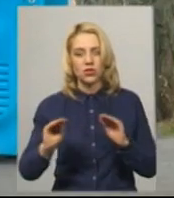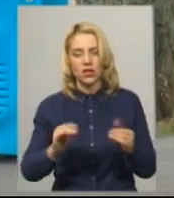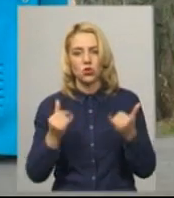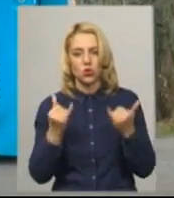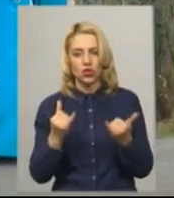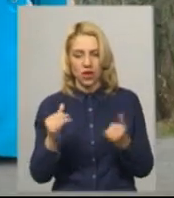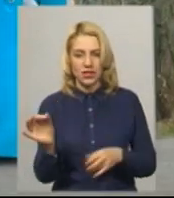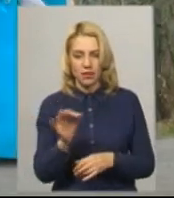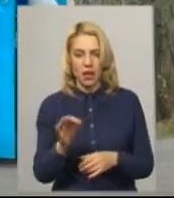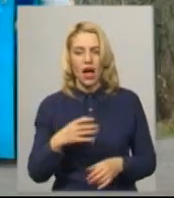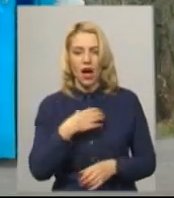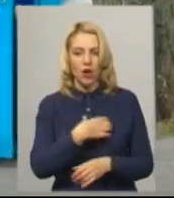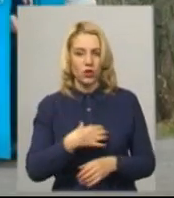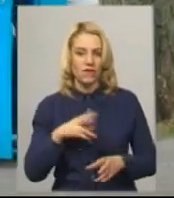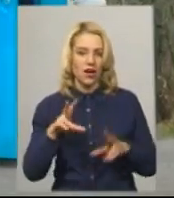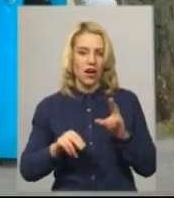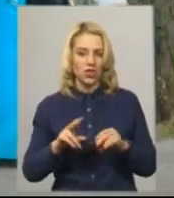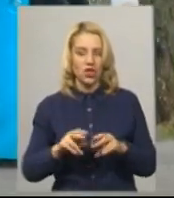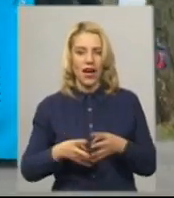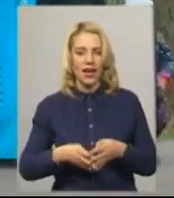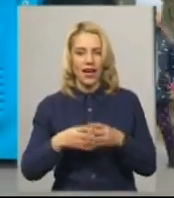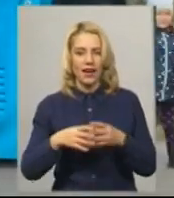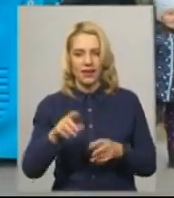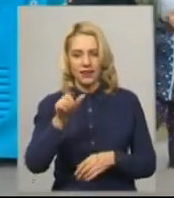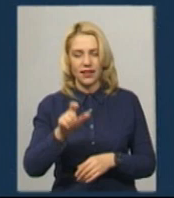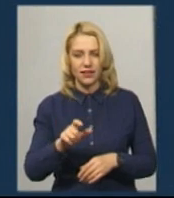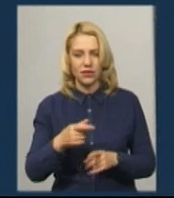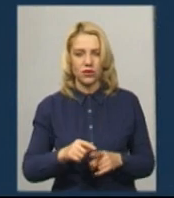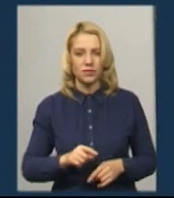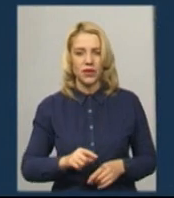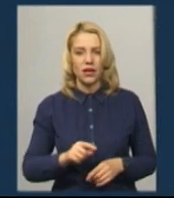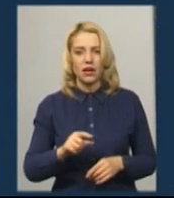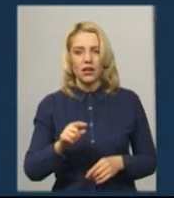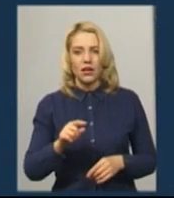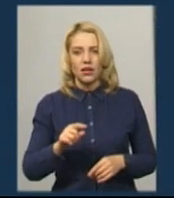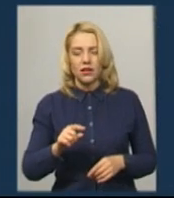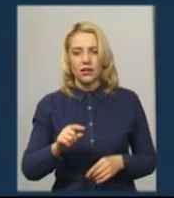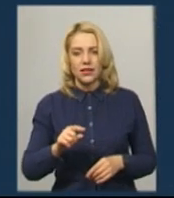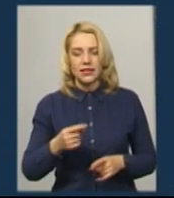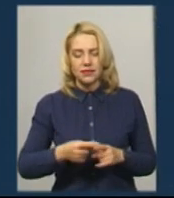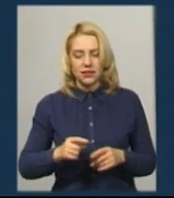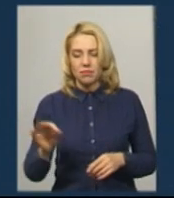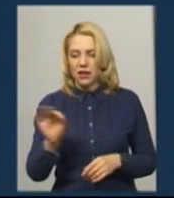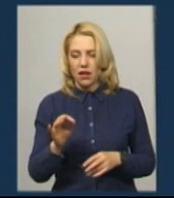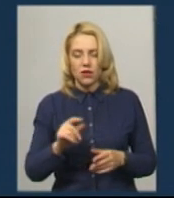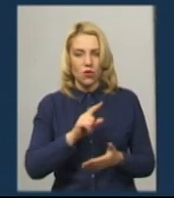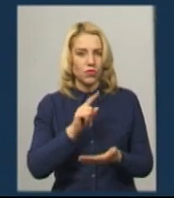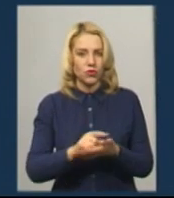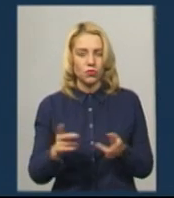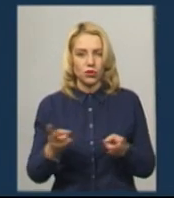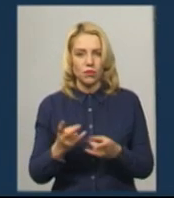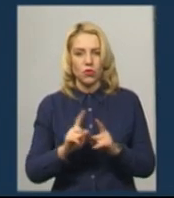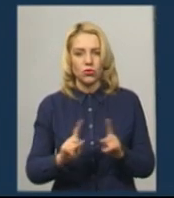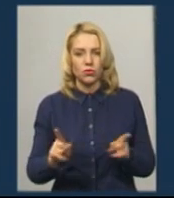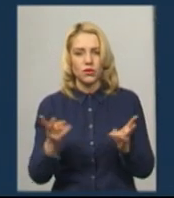громадських вбиралень актуальне, вважає архітектор Дмитро Райфшнайдер. Вбиральні потрібні обов'язково. Особливо, якщо це про центр